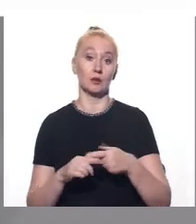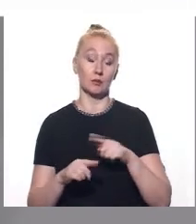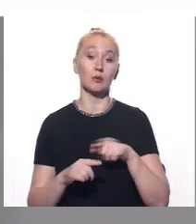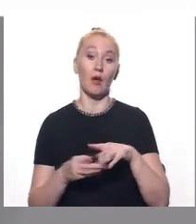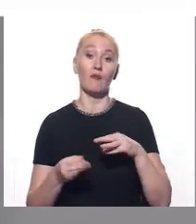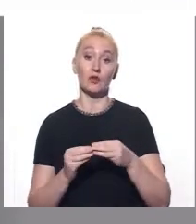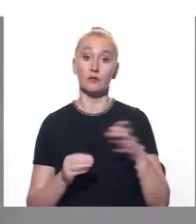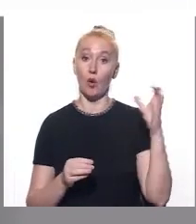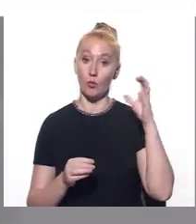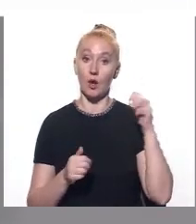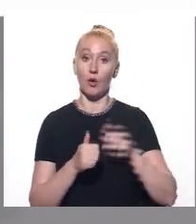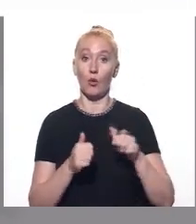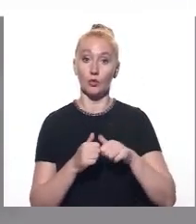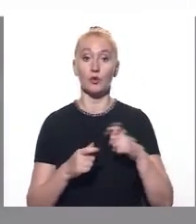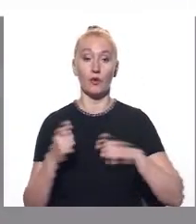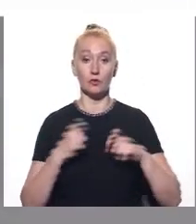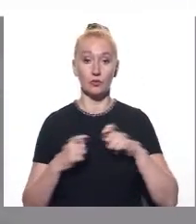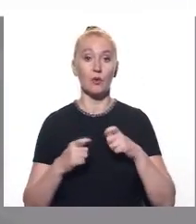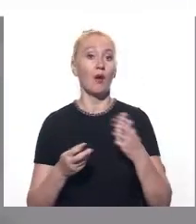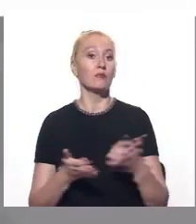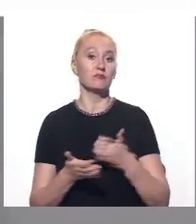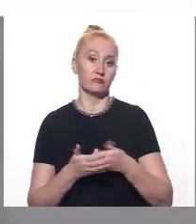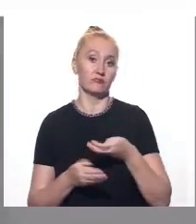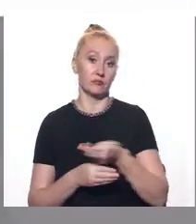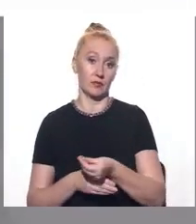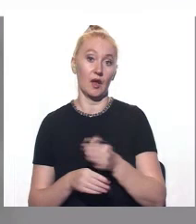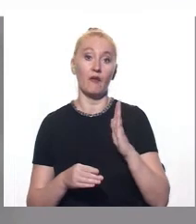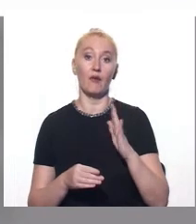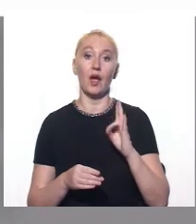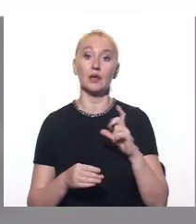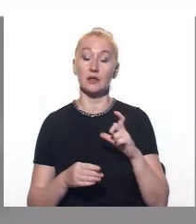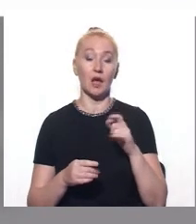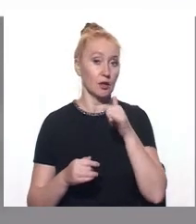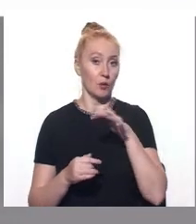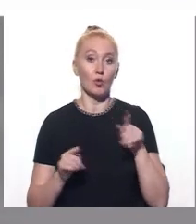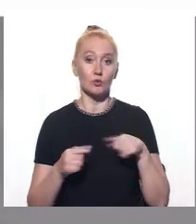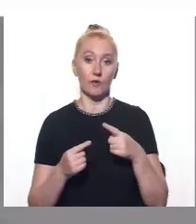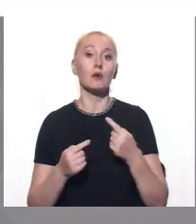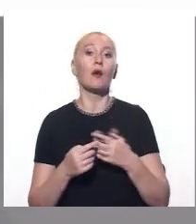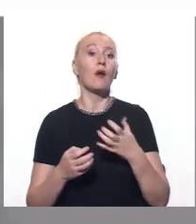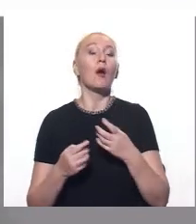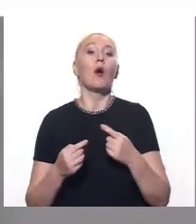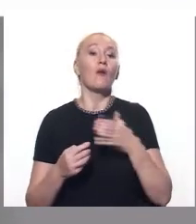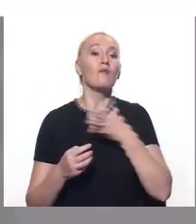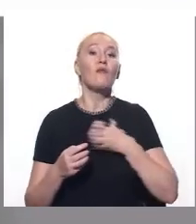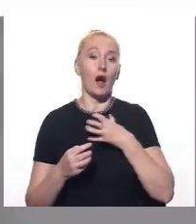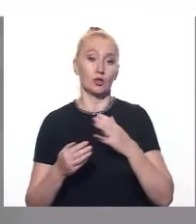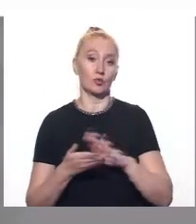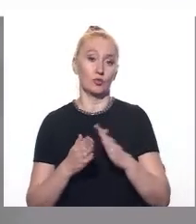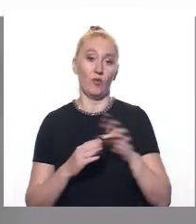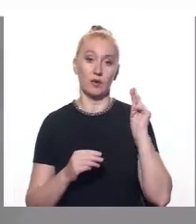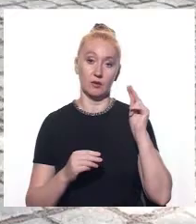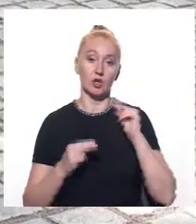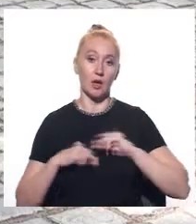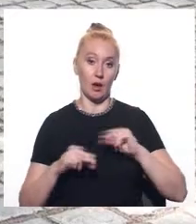результаті освіта кожного студента недофінансована, а ВНЗ не може створити оптимальні умови для навчання та роботи